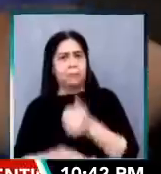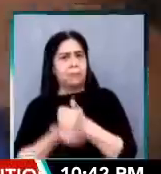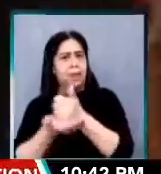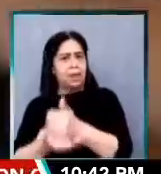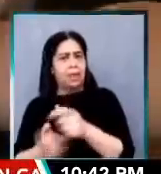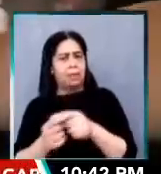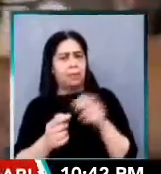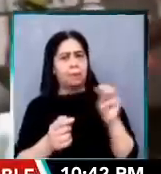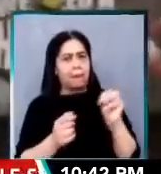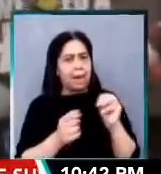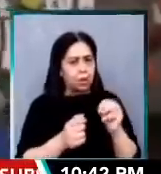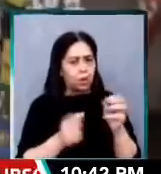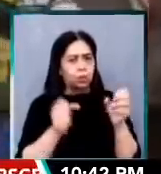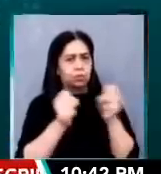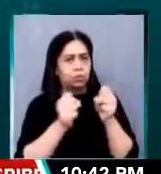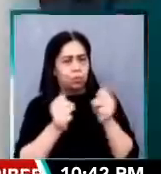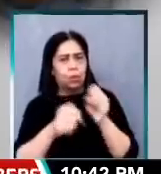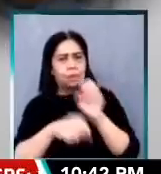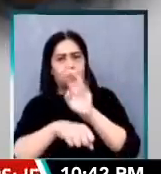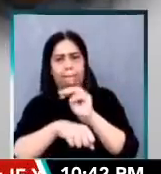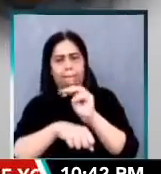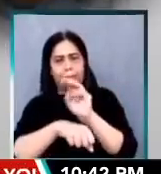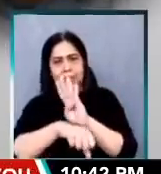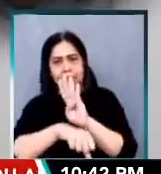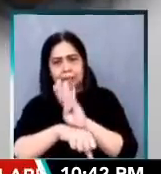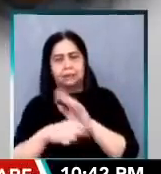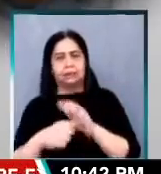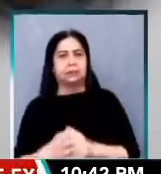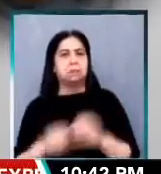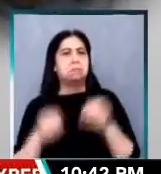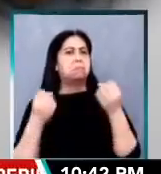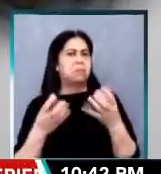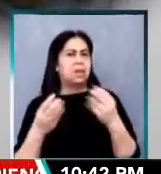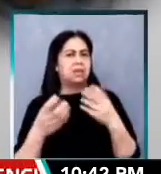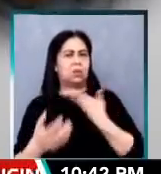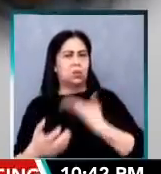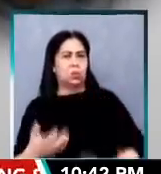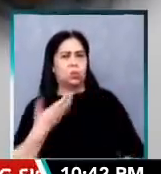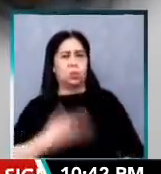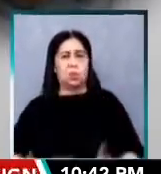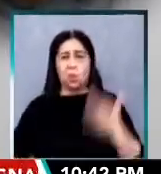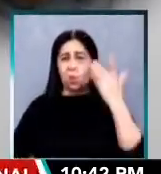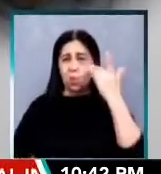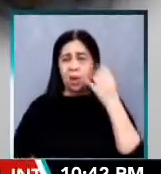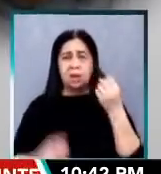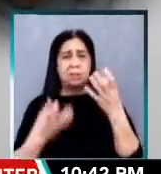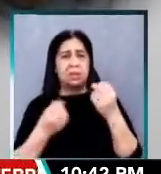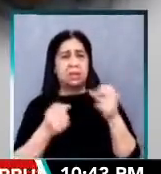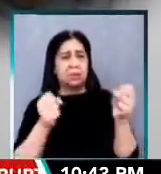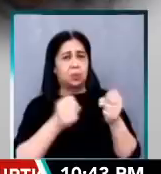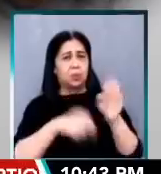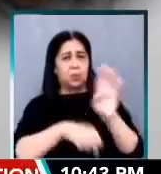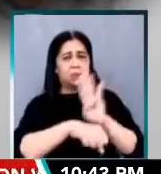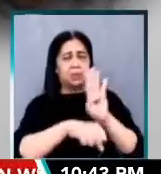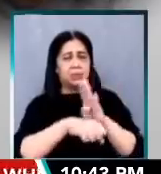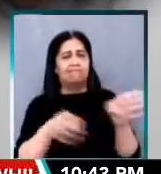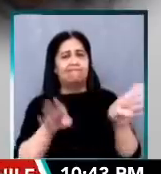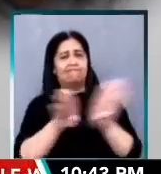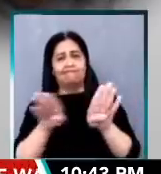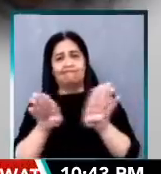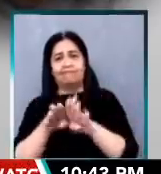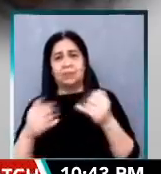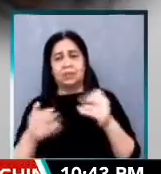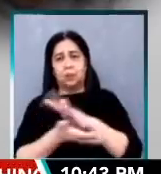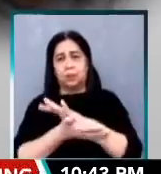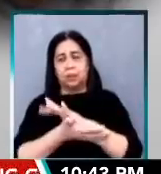and medium enterprises o MSMEs. Marami raw nagugutom ngayon dahil maraming MSMEs ang nagsara ngayong pandemya. Sabi ni Pacquiao,